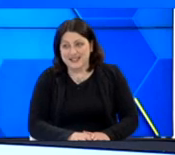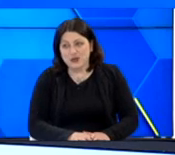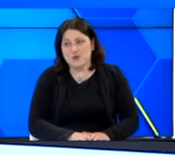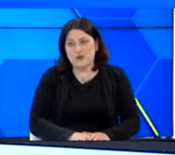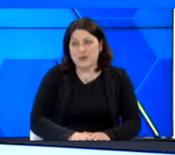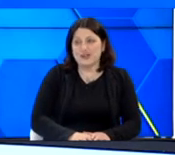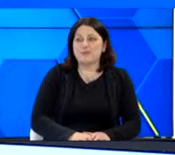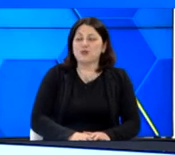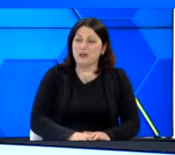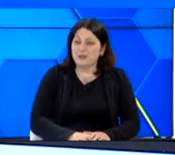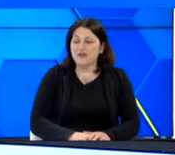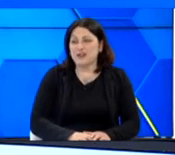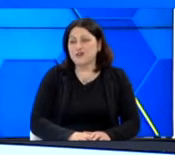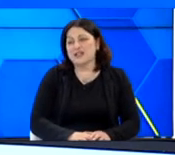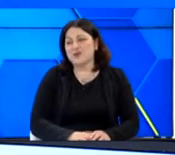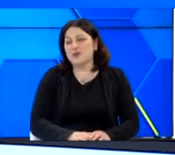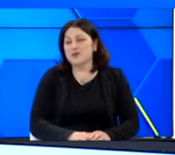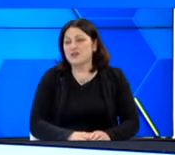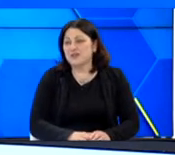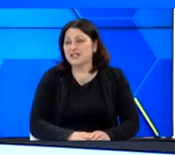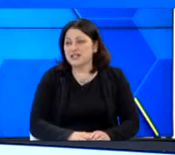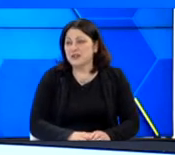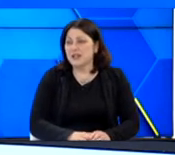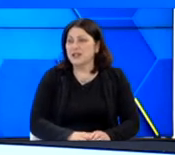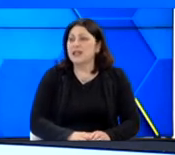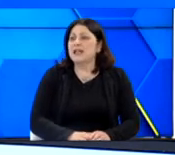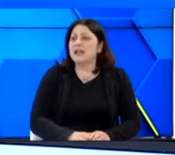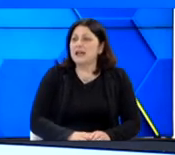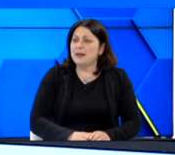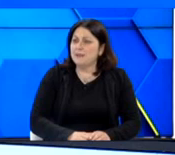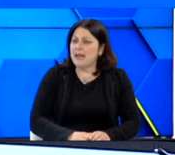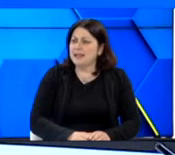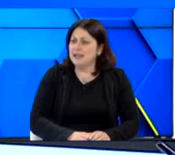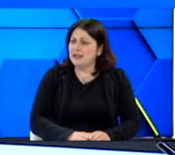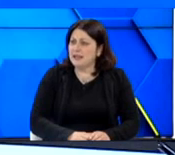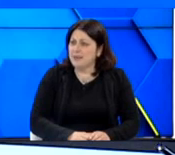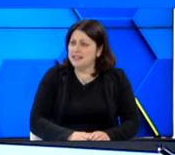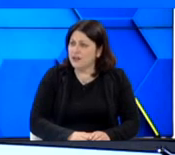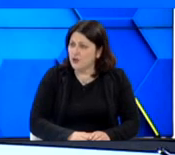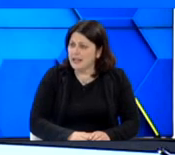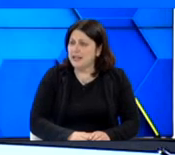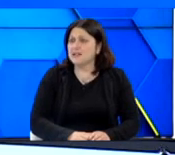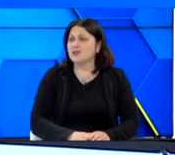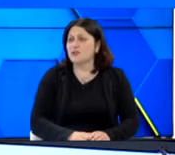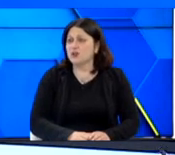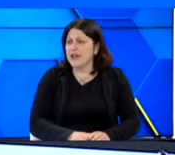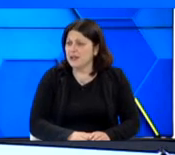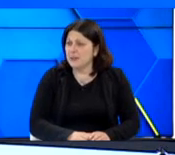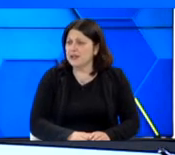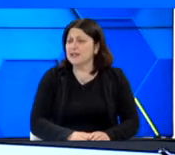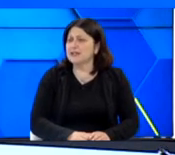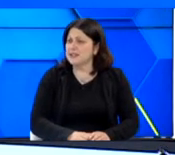μπάσκετ κοφών. Προσπαθούμε να βοηθήσουμε και το ποδόσφαιρο αυτή τη στιγμή. Έχει πάει στην Ευρωλίγκα, στο